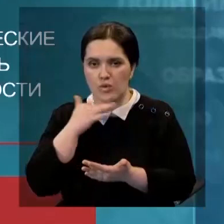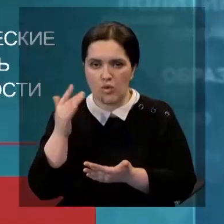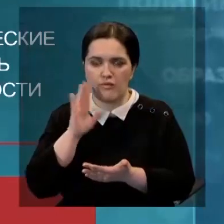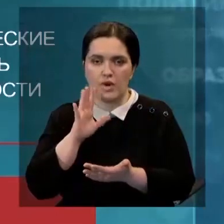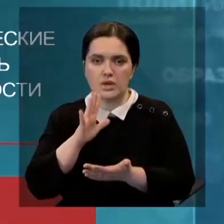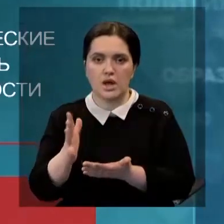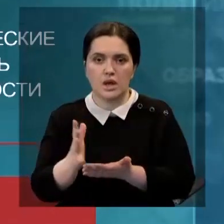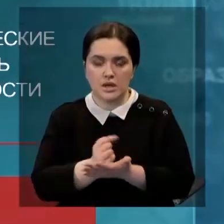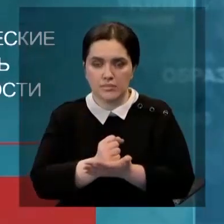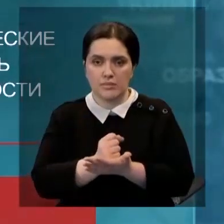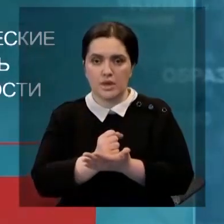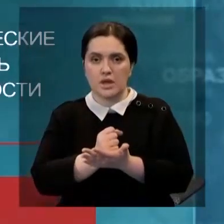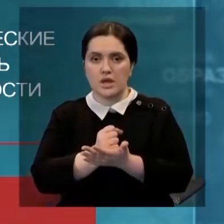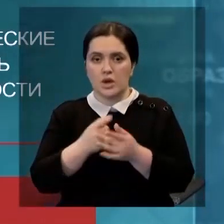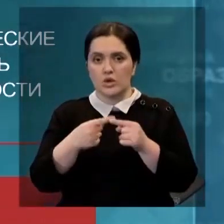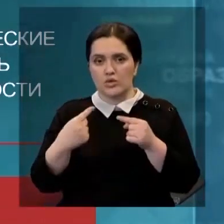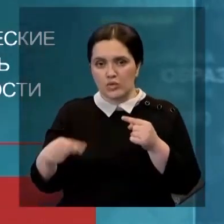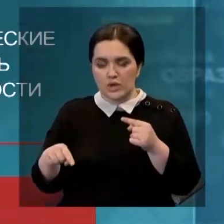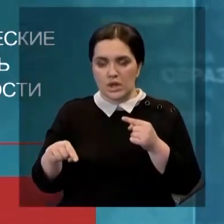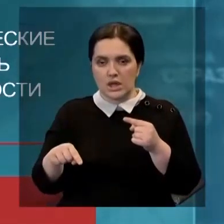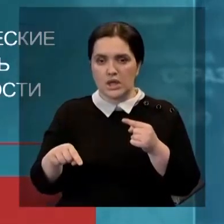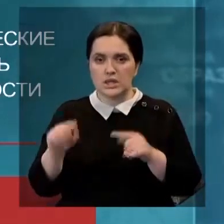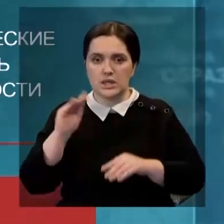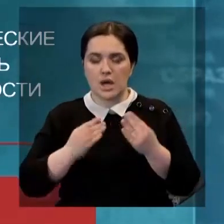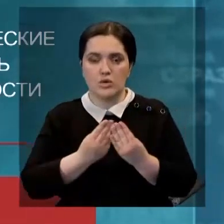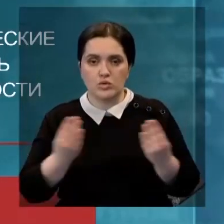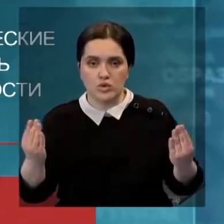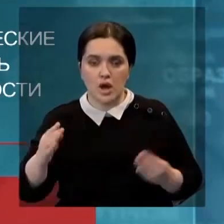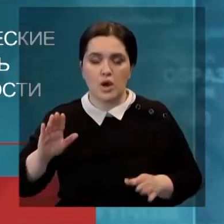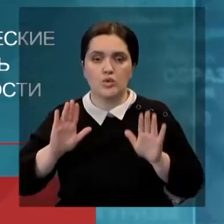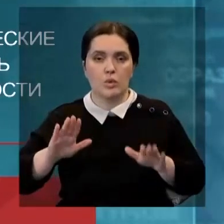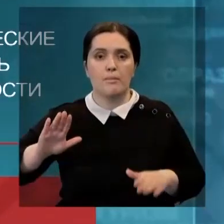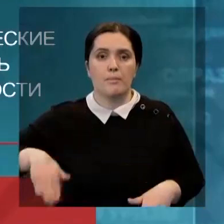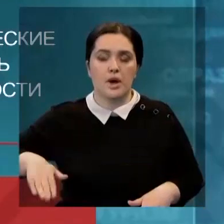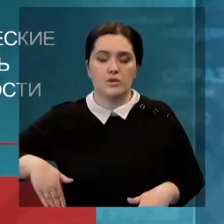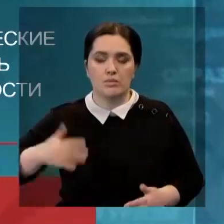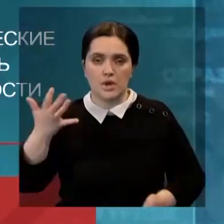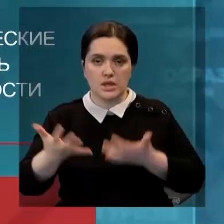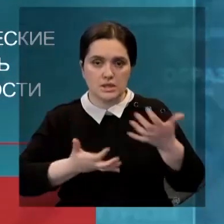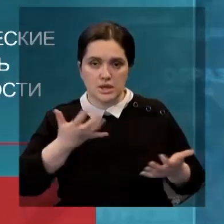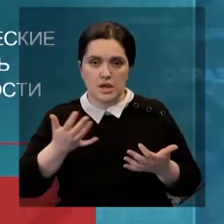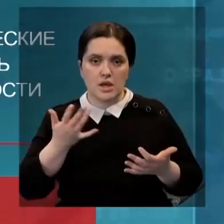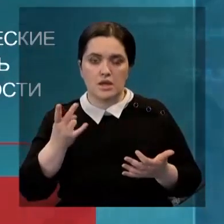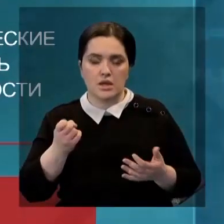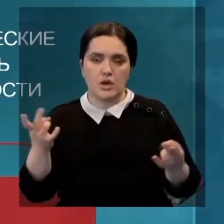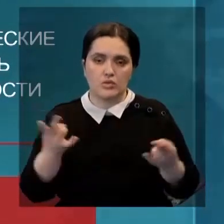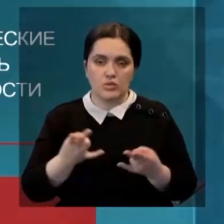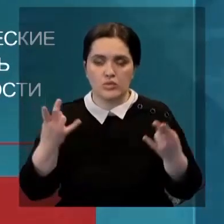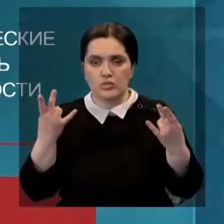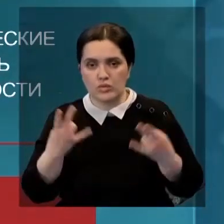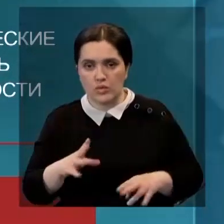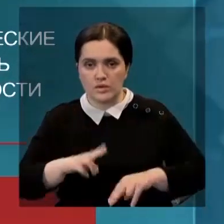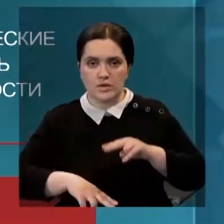водохранилища и другие гидротехнические сооружения и только потом проводить исследования на предмет необходимости